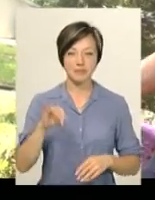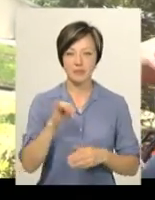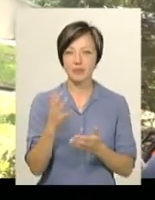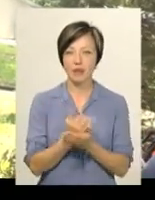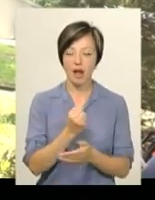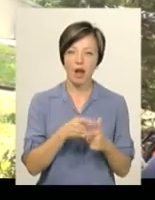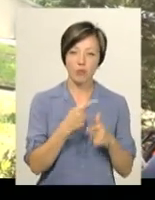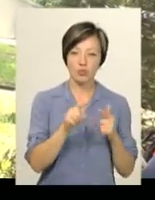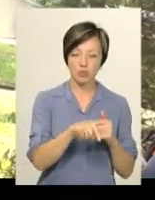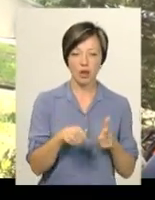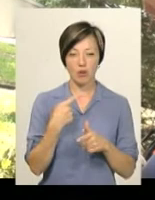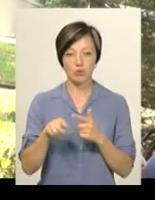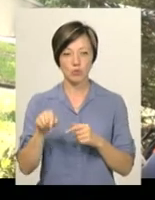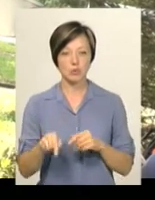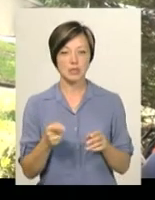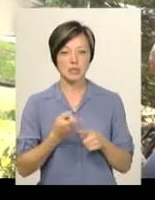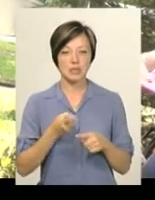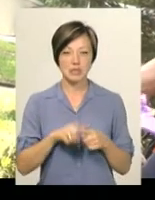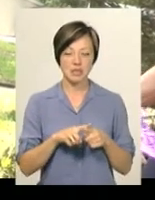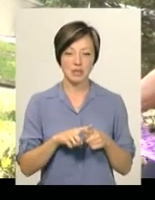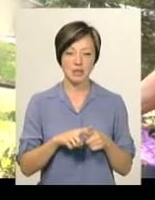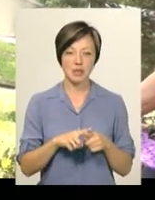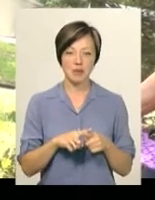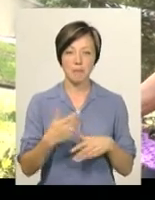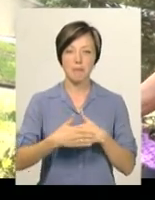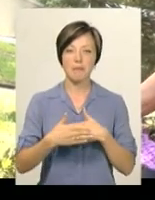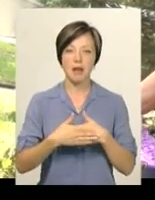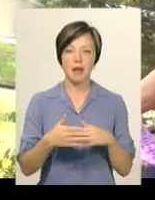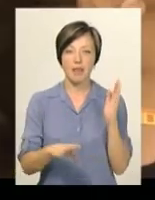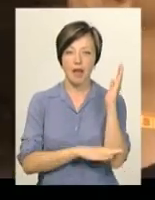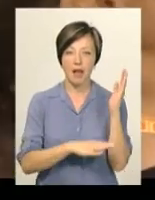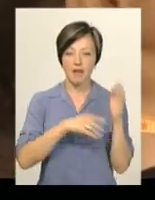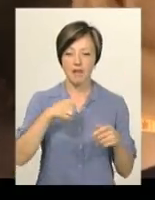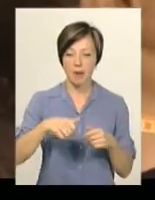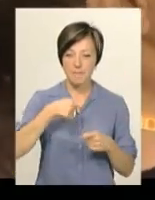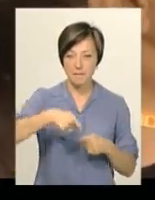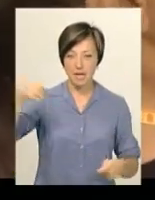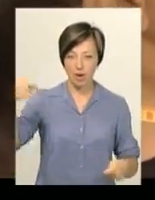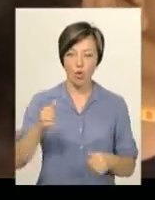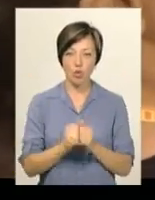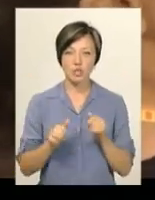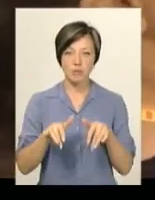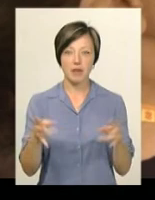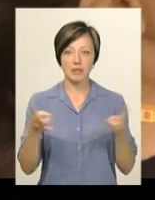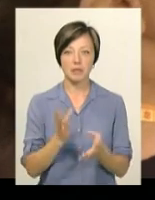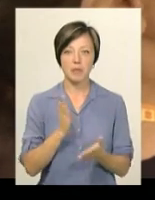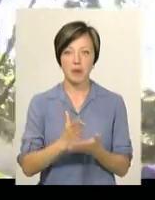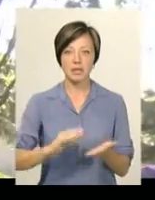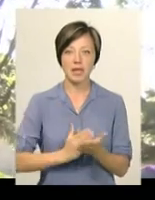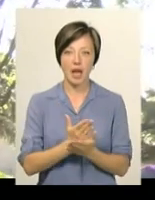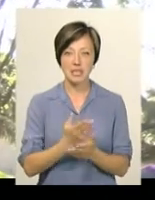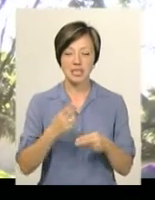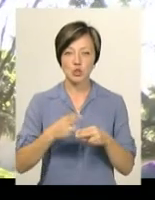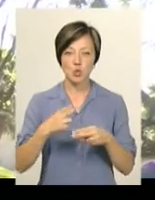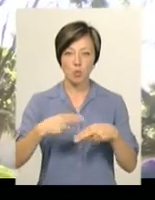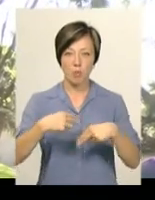Або сюди, або сюди, це вже я біля дерева міряю. Олена Попек каже, у кожній справі треба мати якісний інструмент.